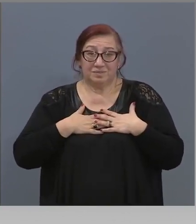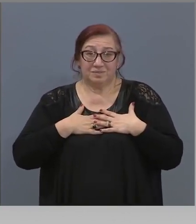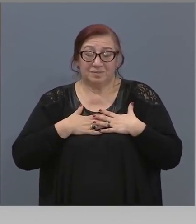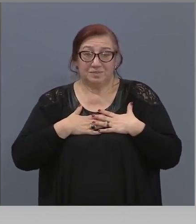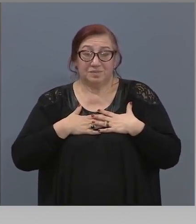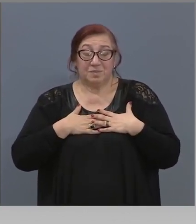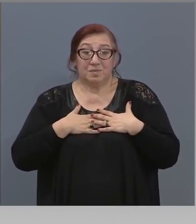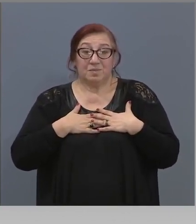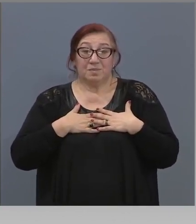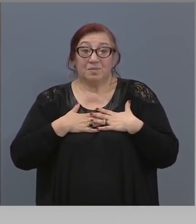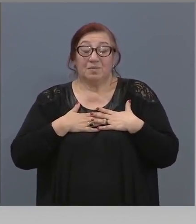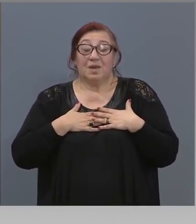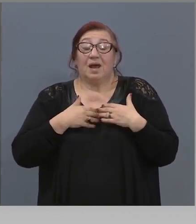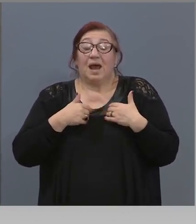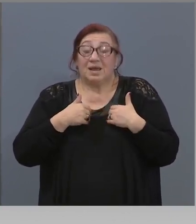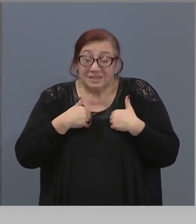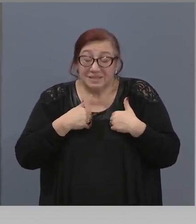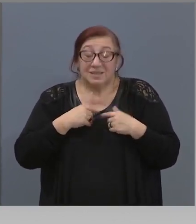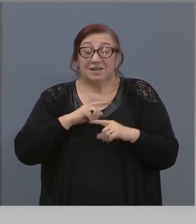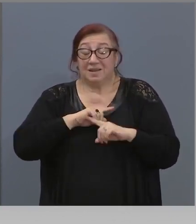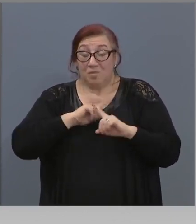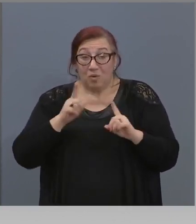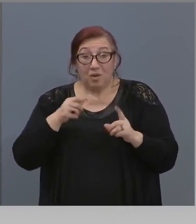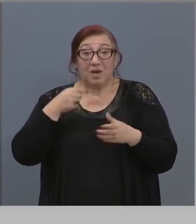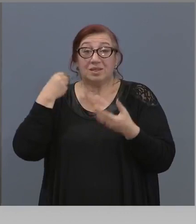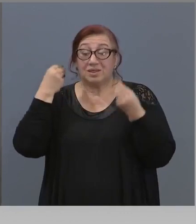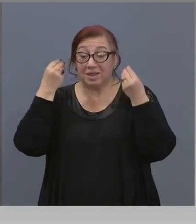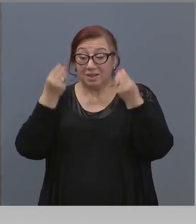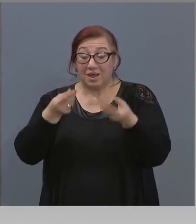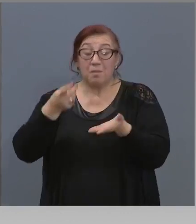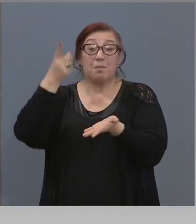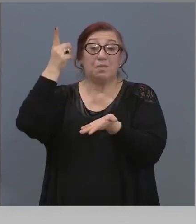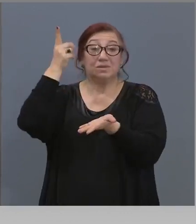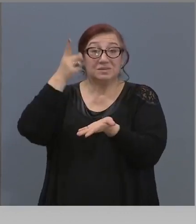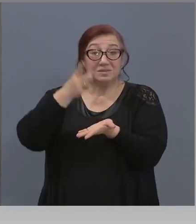не мога да издам такава заповед с